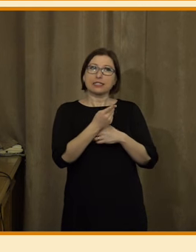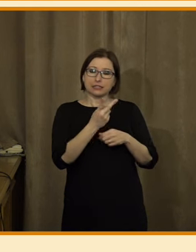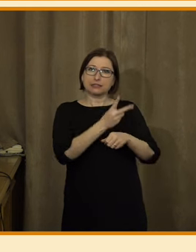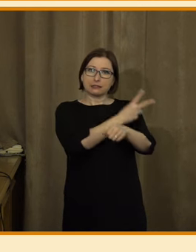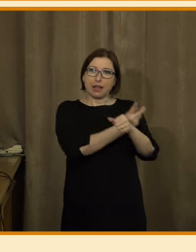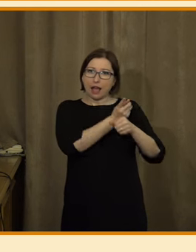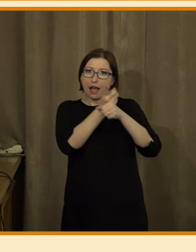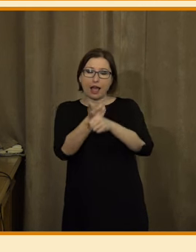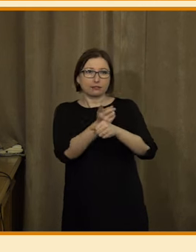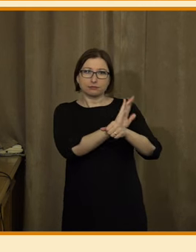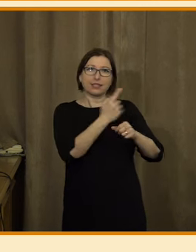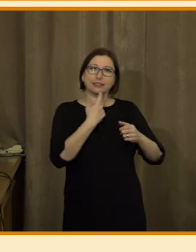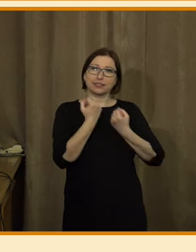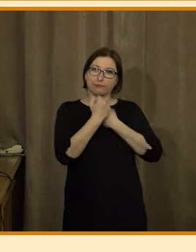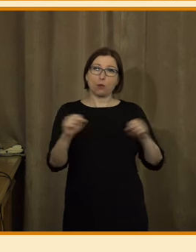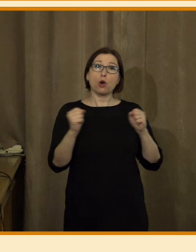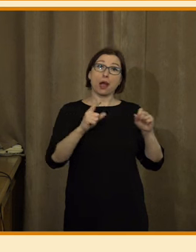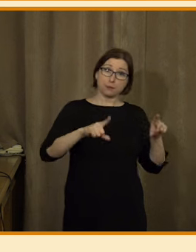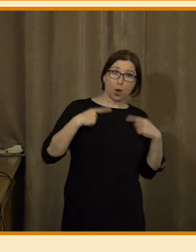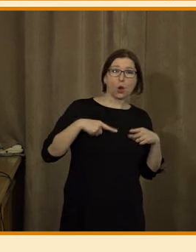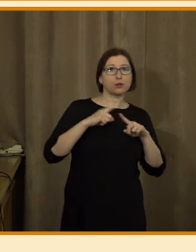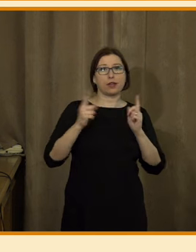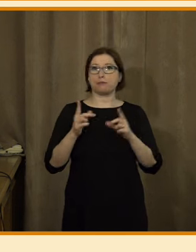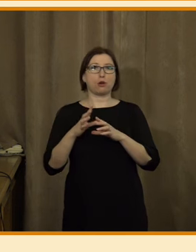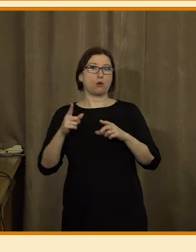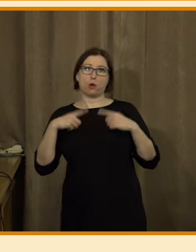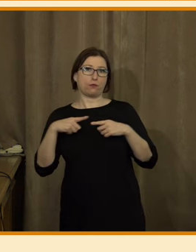a žádají tedy svobodu v užívání těch technologií.